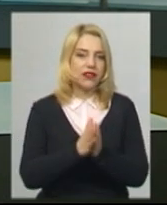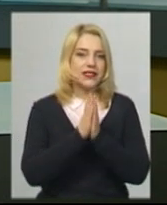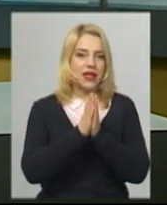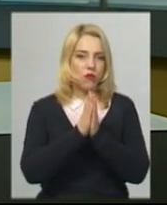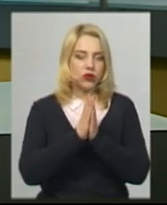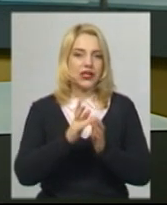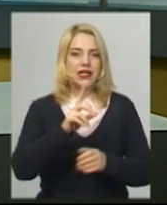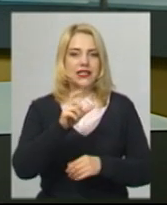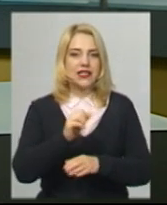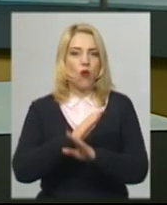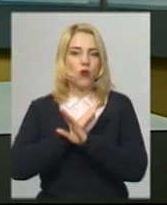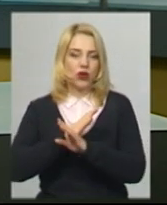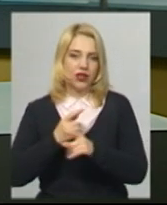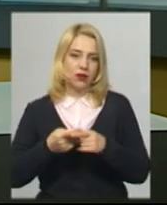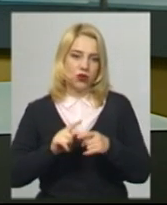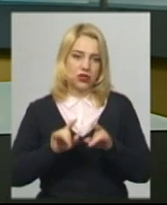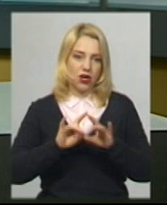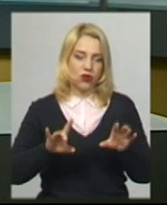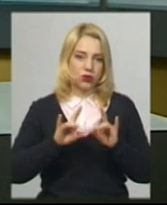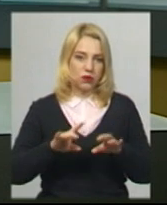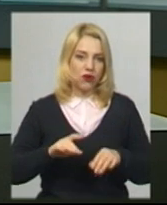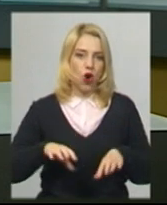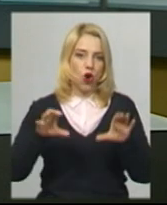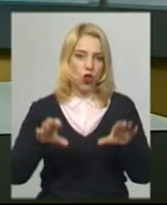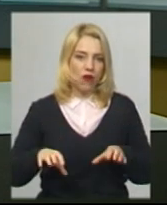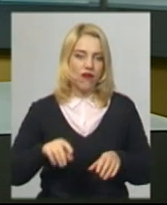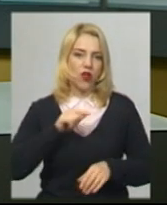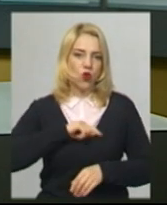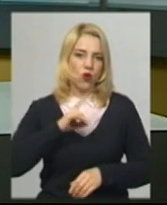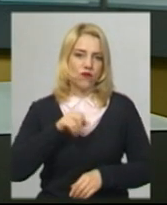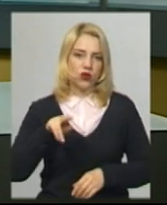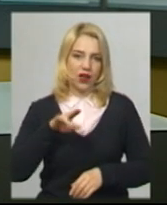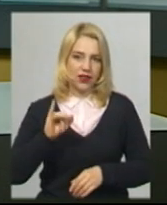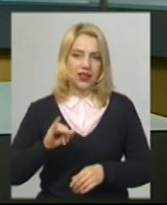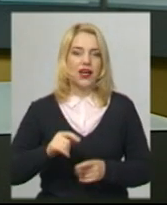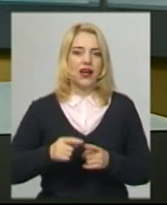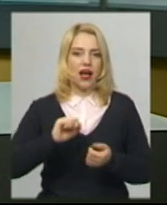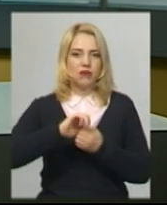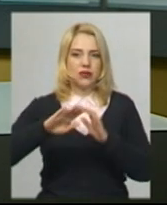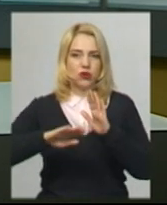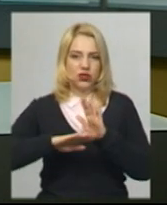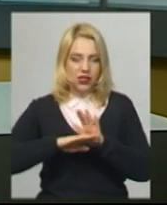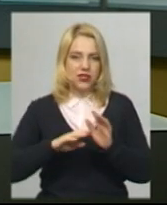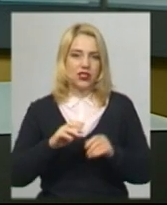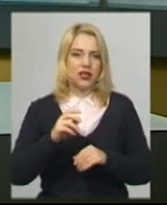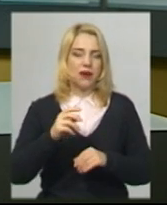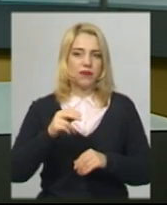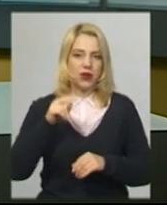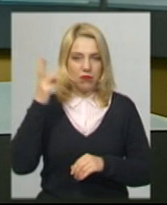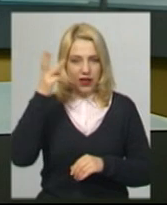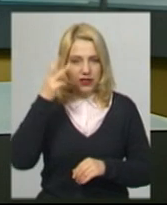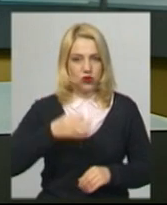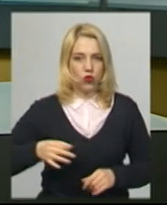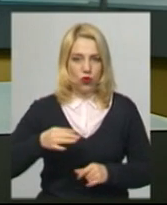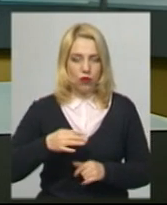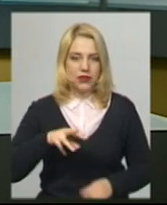Суспільному сказав голова Духовної ради міста Хмельницького, митрополит Хмельницького і Кам'янець-Подільського Православної церкви України Антоній